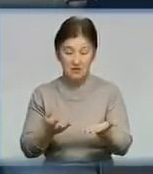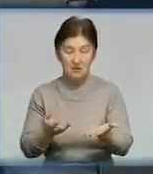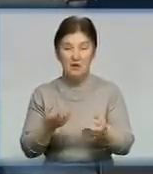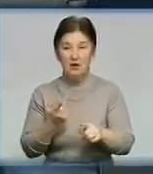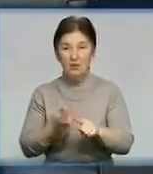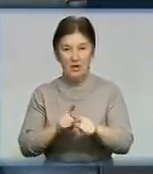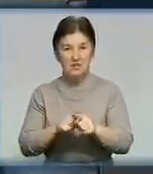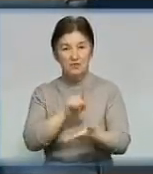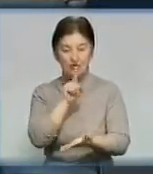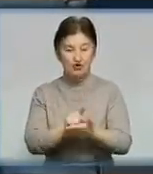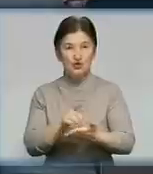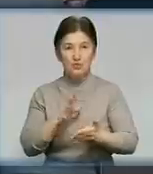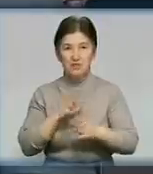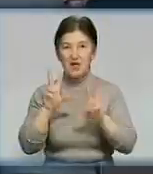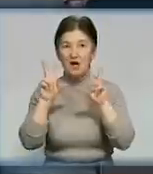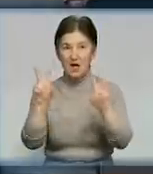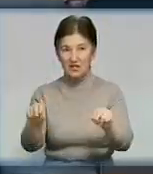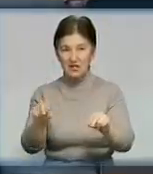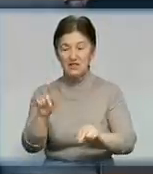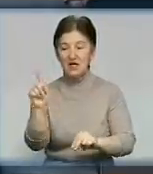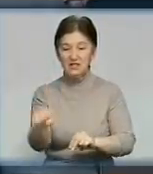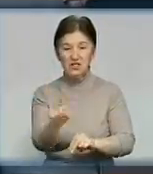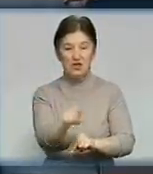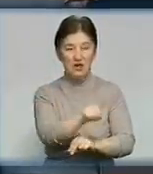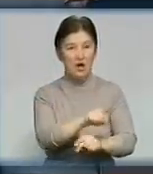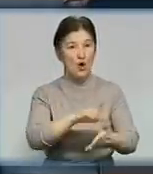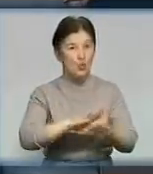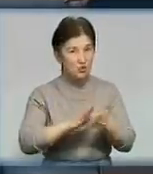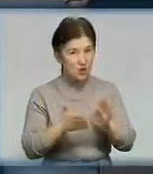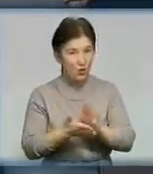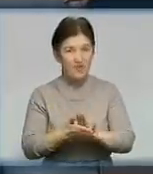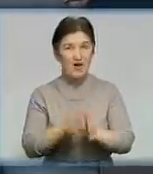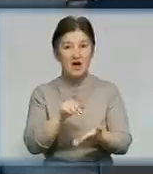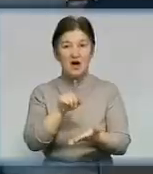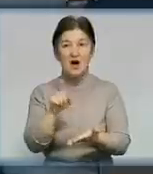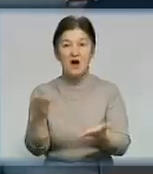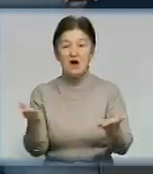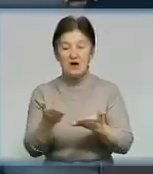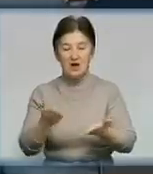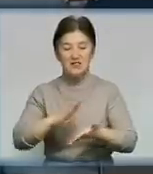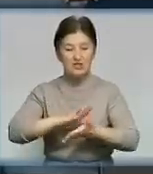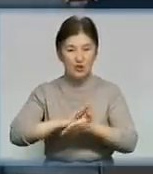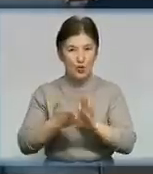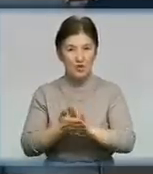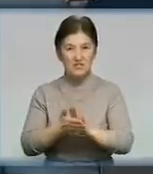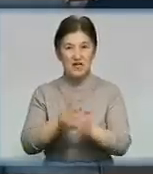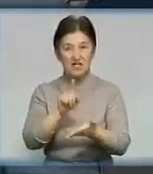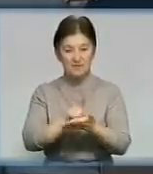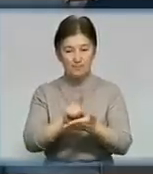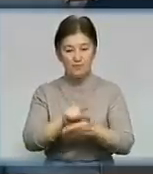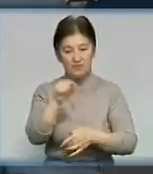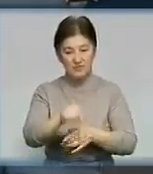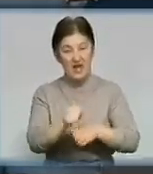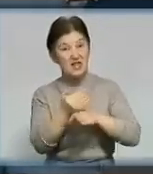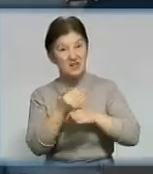гарантія, що ті умови, на яких і та ситуація налоговая, на яких робилися інвестиції, воно в